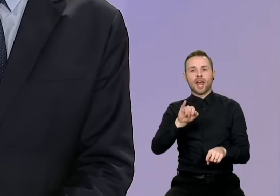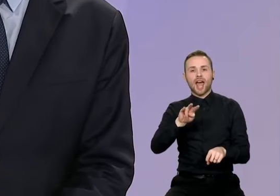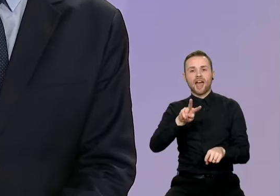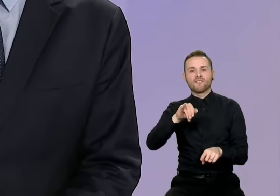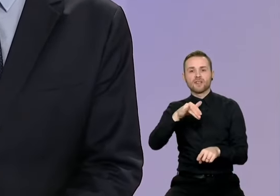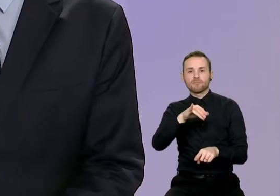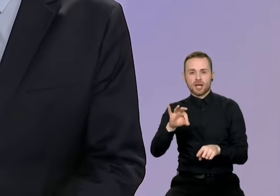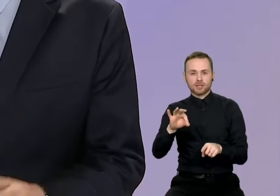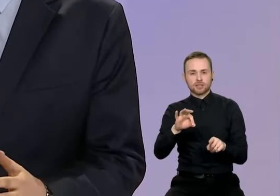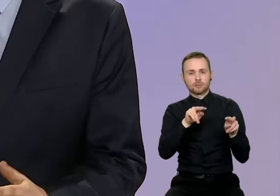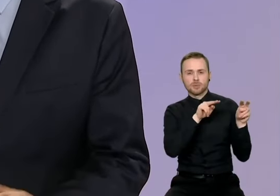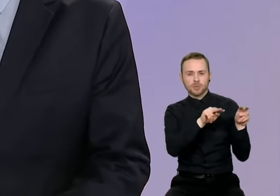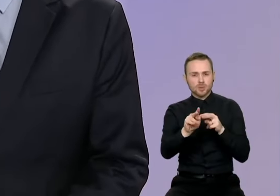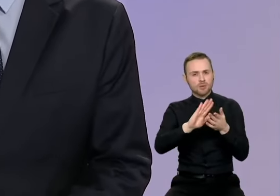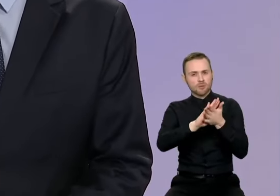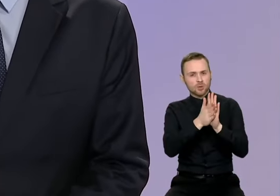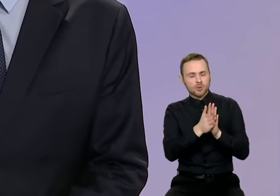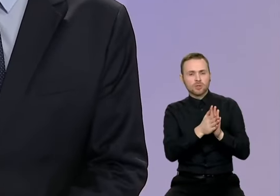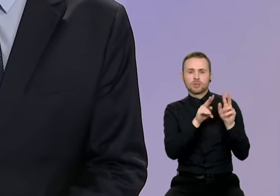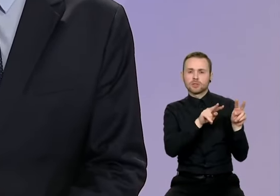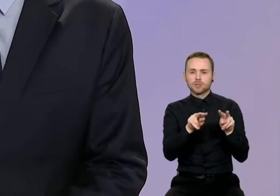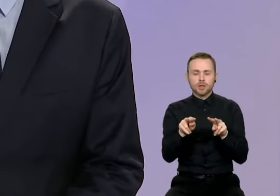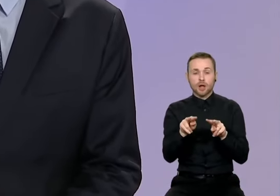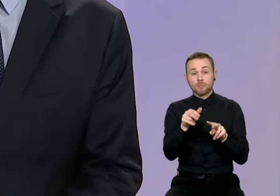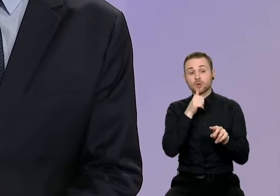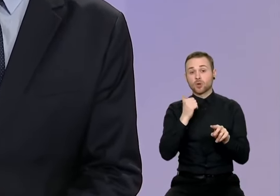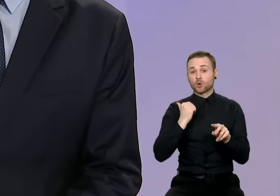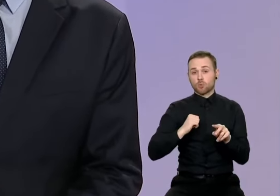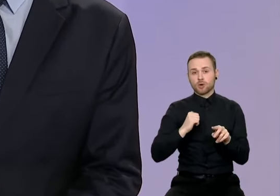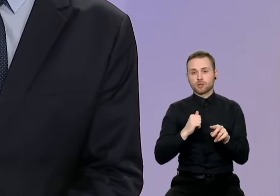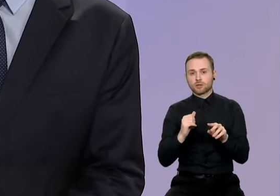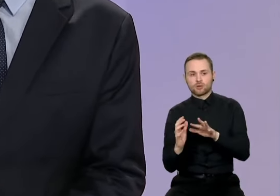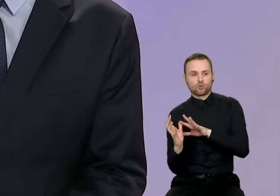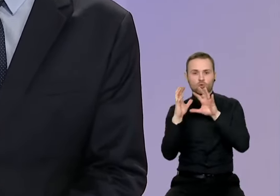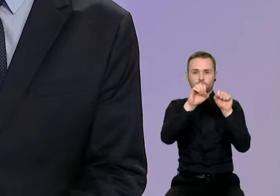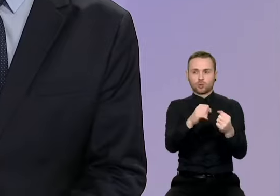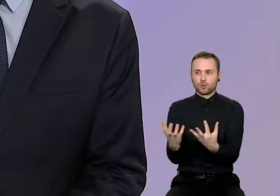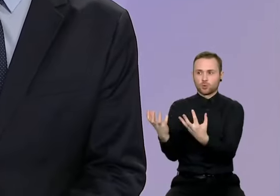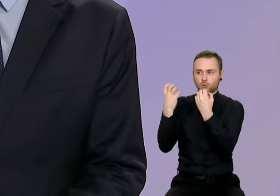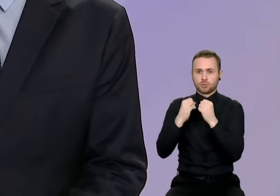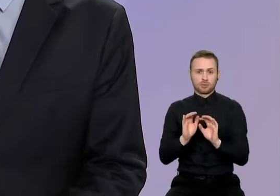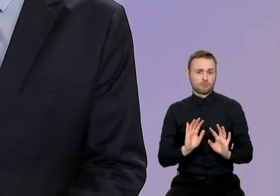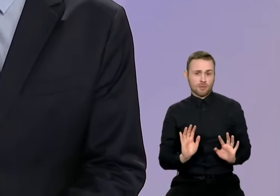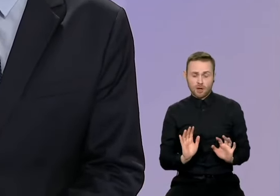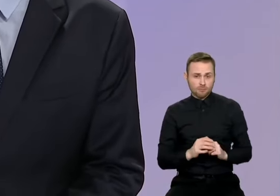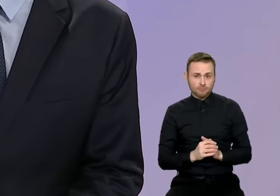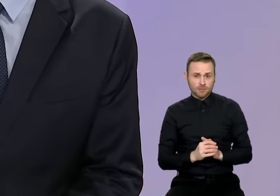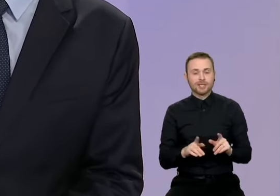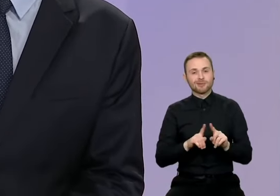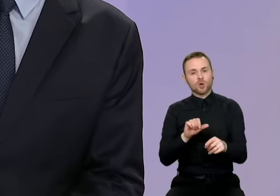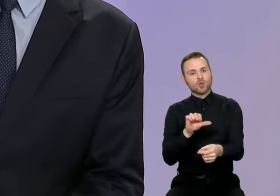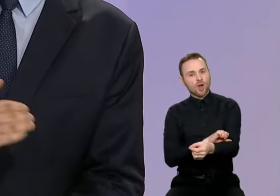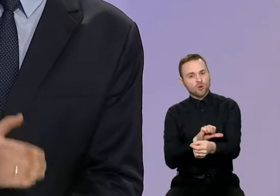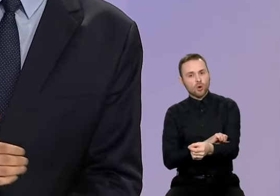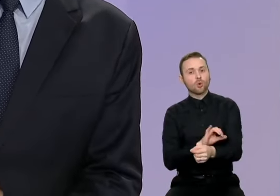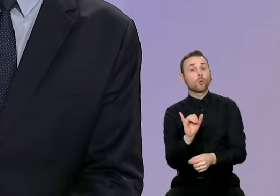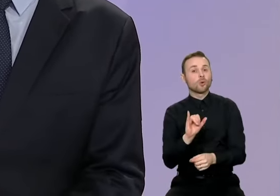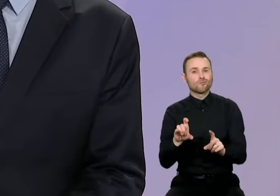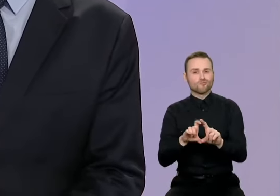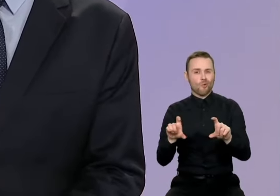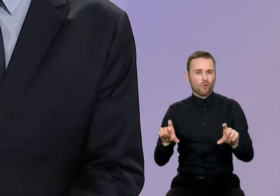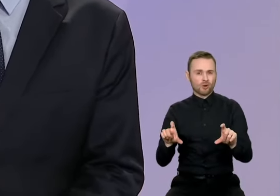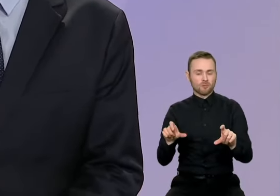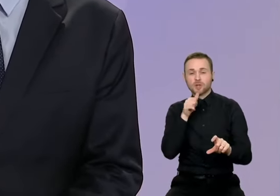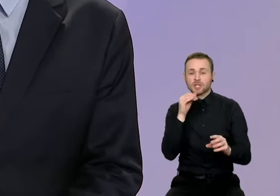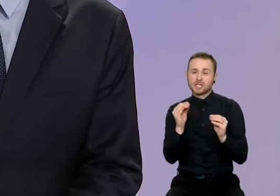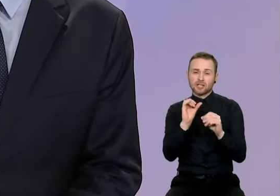problema ne tik užtikrinant štai, kad nebūtų pildinėjami žmonės gatvėse, bet ir dėl to paties, startim narkotikų motiklose, prieš kotius